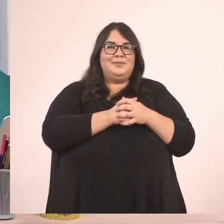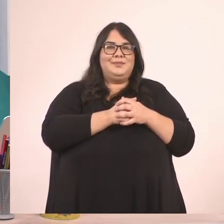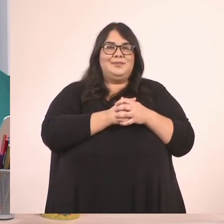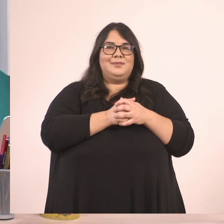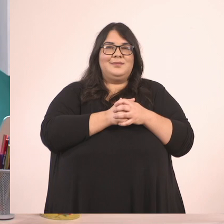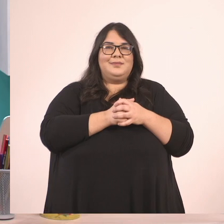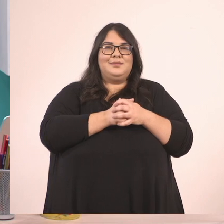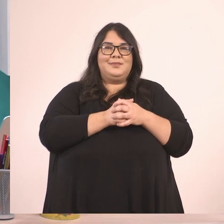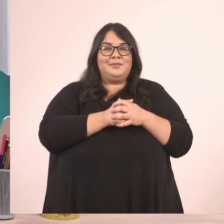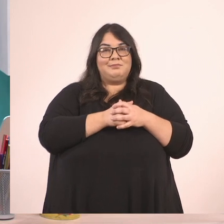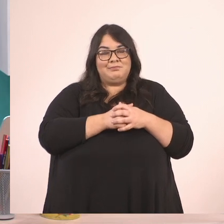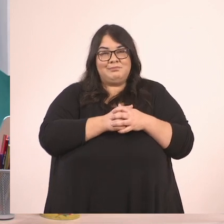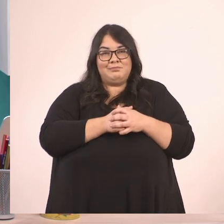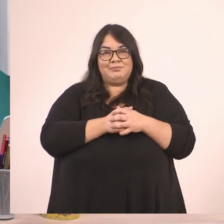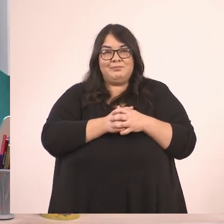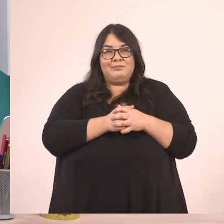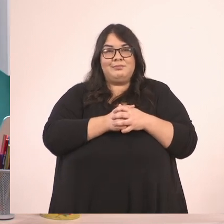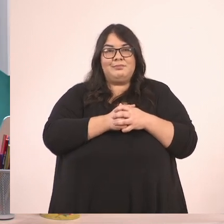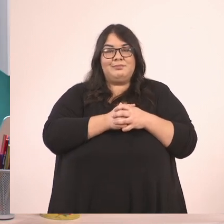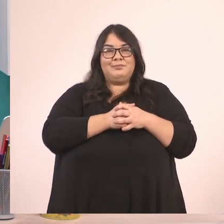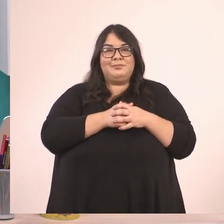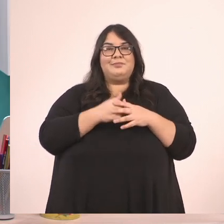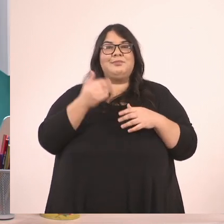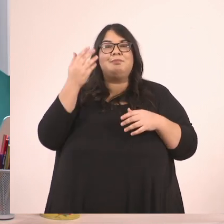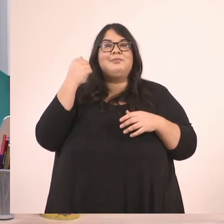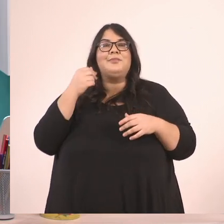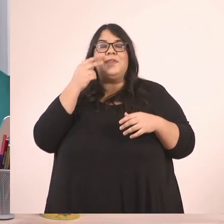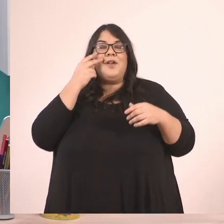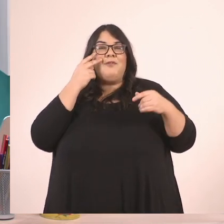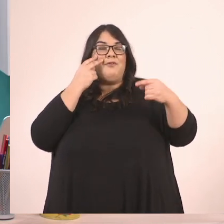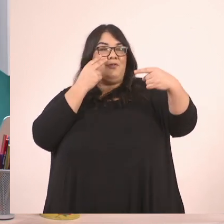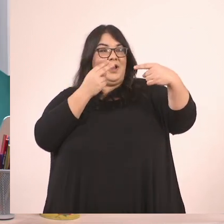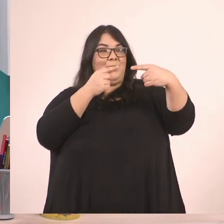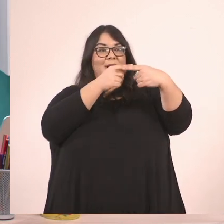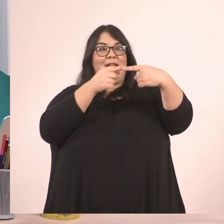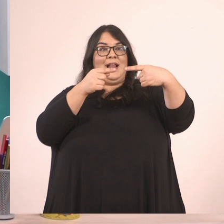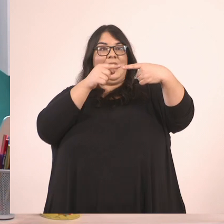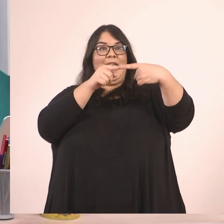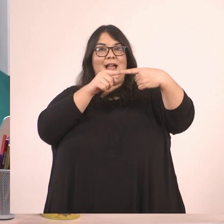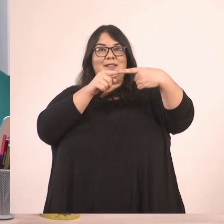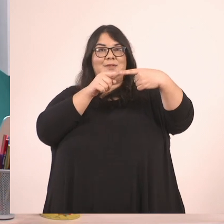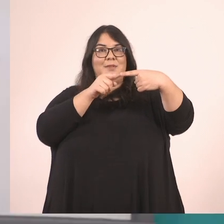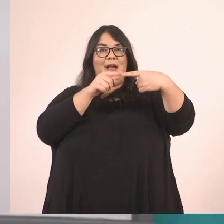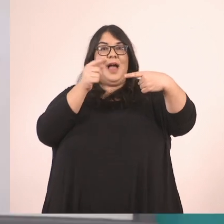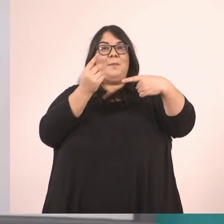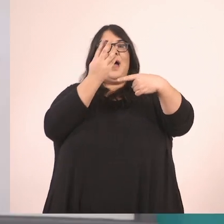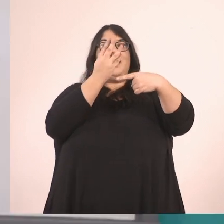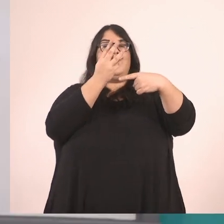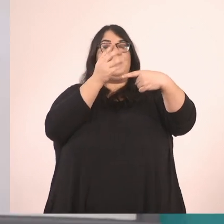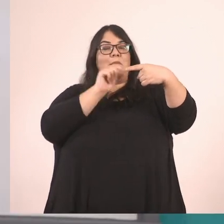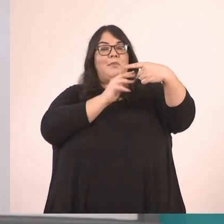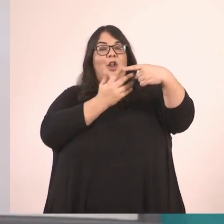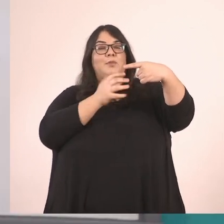Έχουμε ήδη πει ότι, κοιτώντας τους όρους του κλάσματος, αν ο αρθιμητής είναι μικρότερος από τον